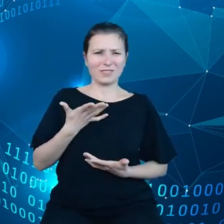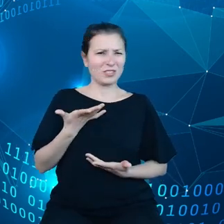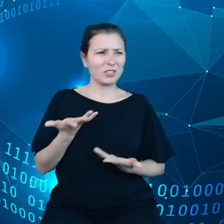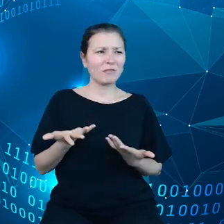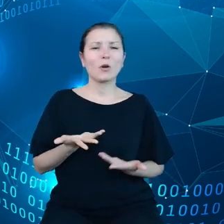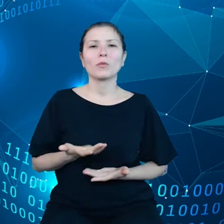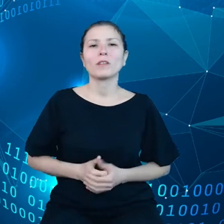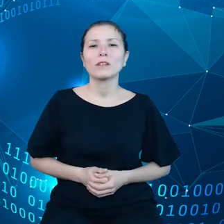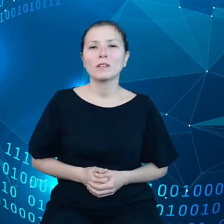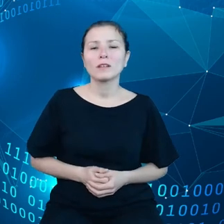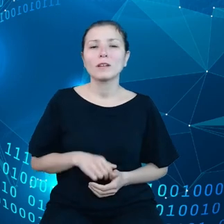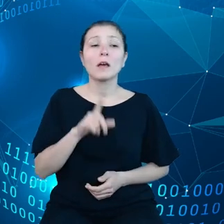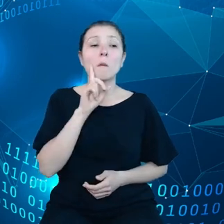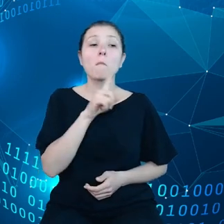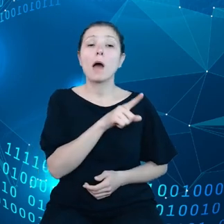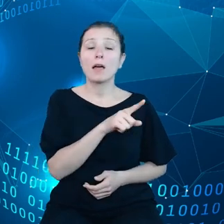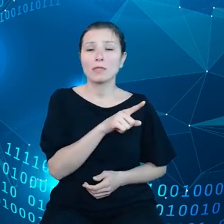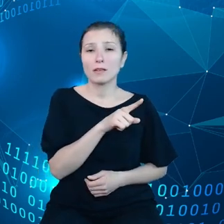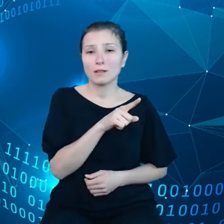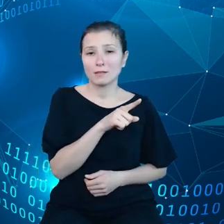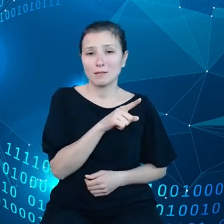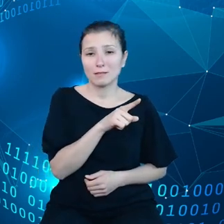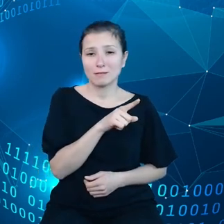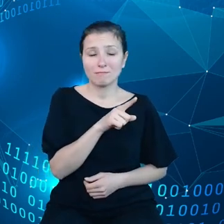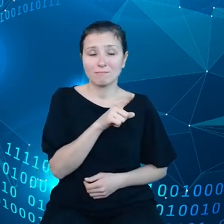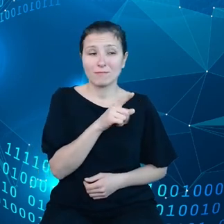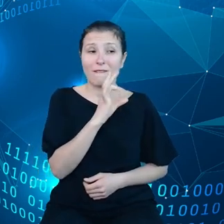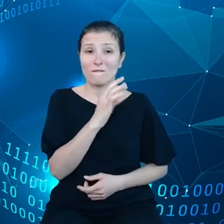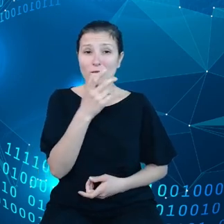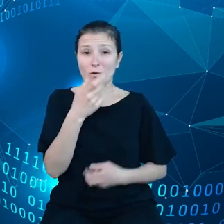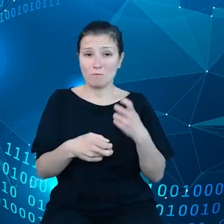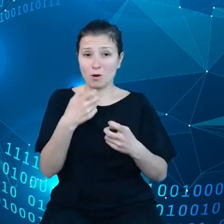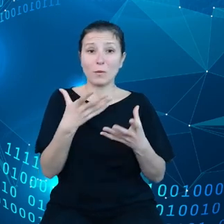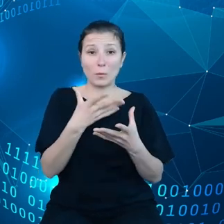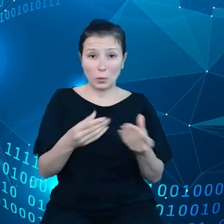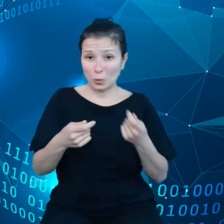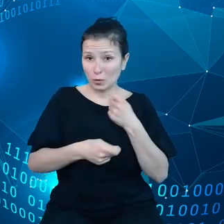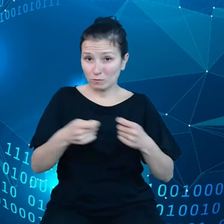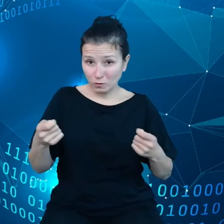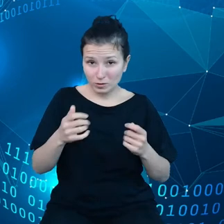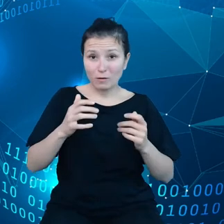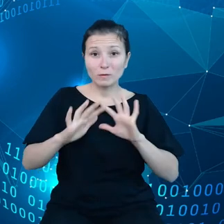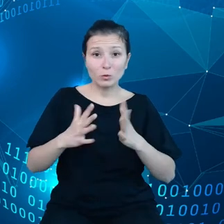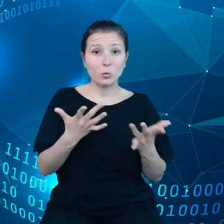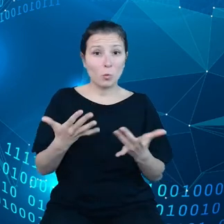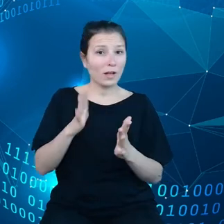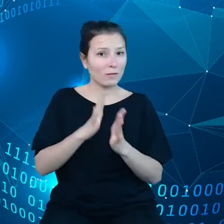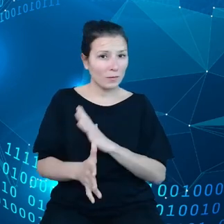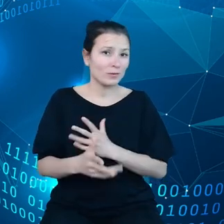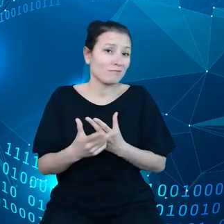nie rozwiązał z tego problemu w sposób płaty prosty i szybki.